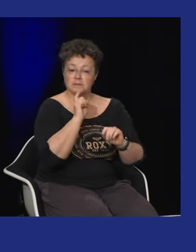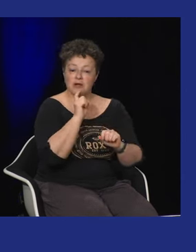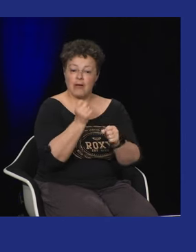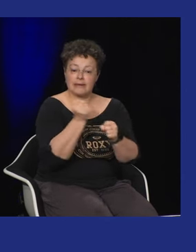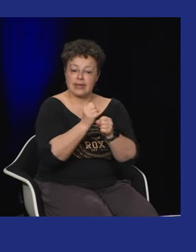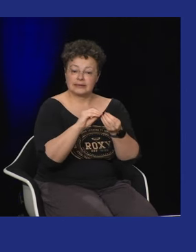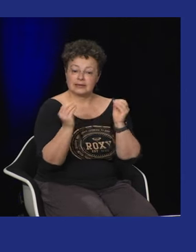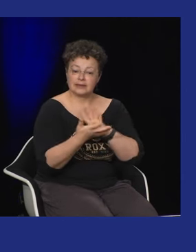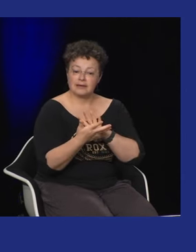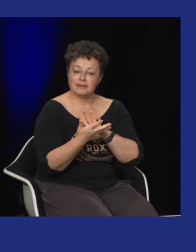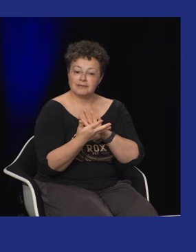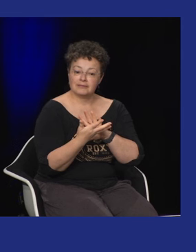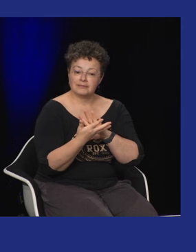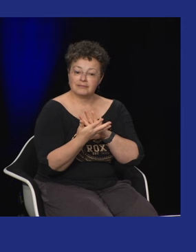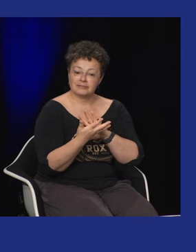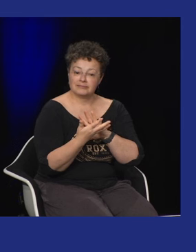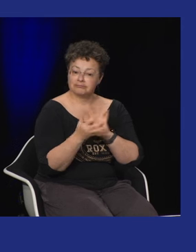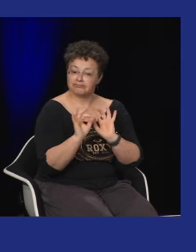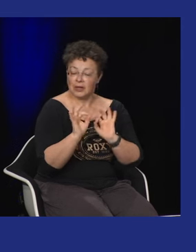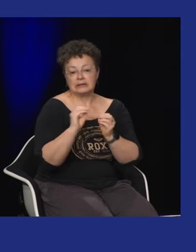en 89 il n'y avait pas encore internet